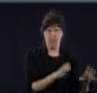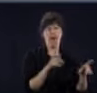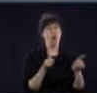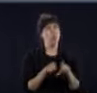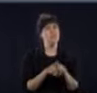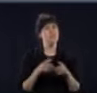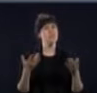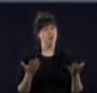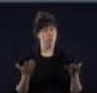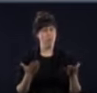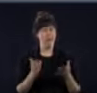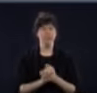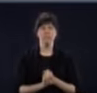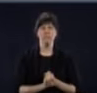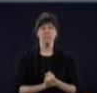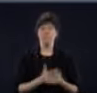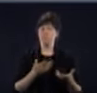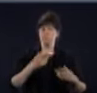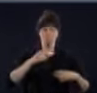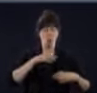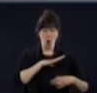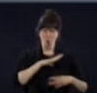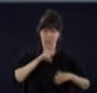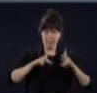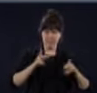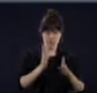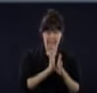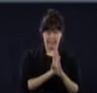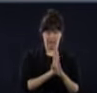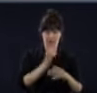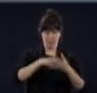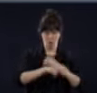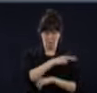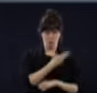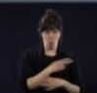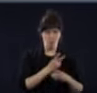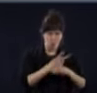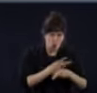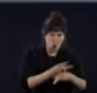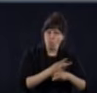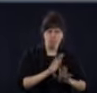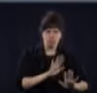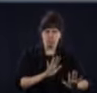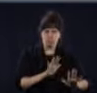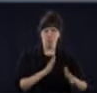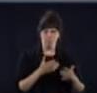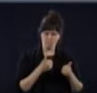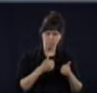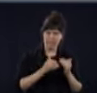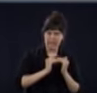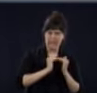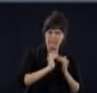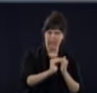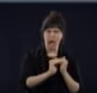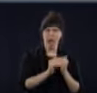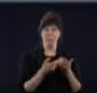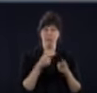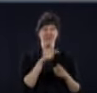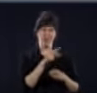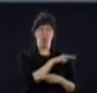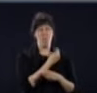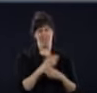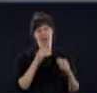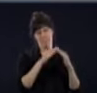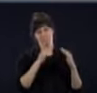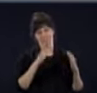gens qui ne sont plus en soins actifs, qui sont dans les hôpitaux et notamment à HMR. Et là, on est en train de faire toute une